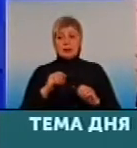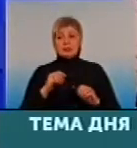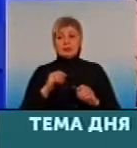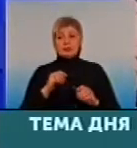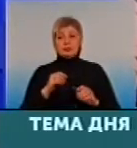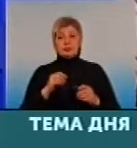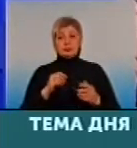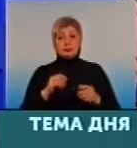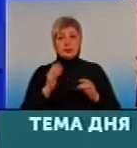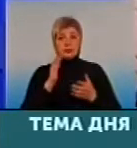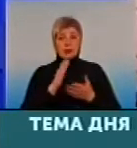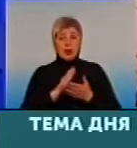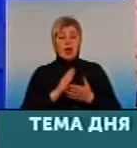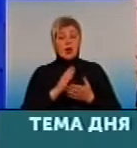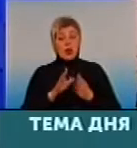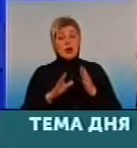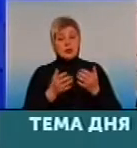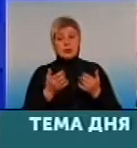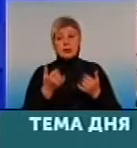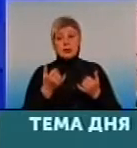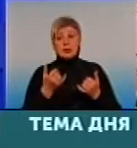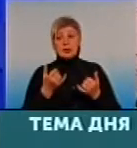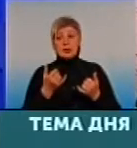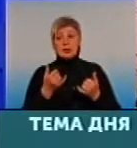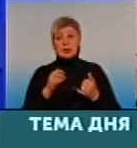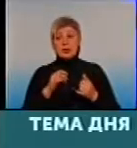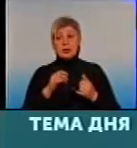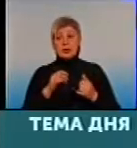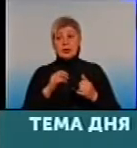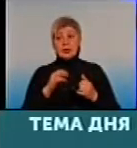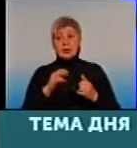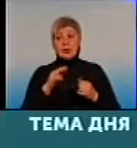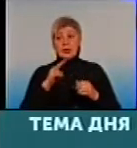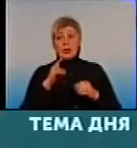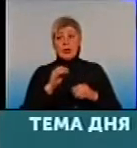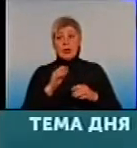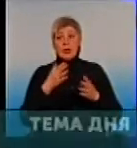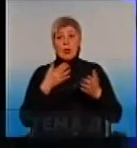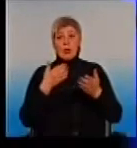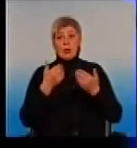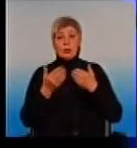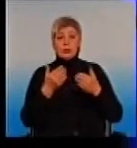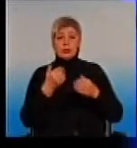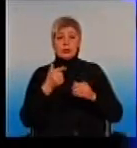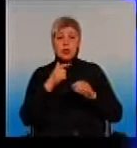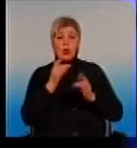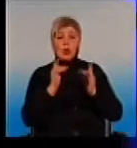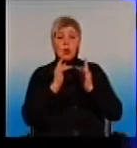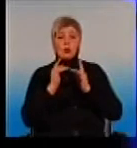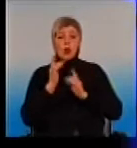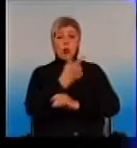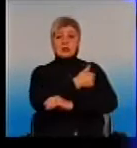розпочалась, і кампанії обори свого лікаря. Ну, по поводу госпіталю ВД, це відомственне учреждення.